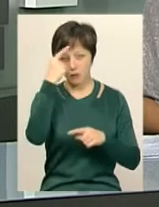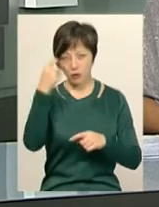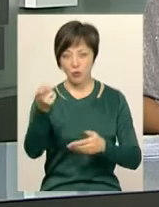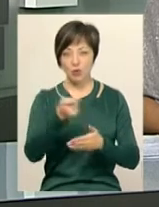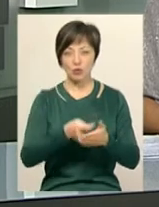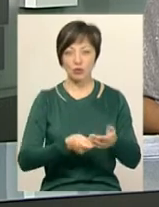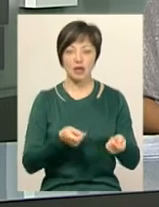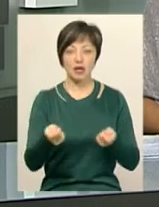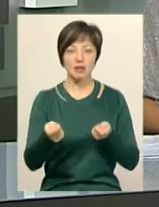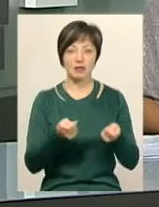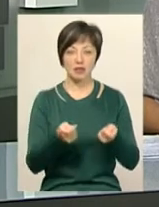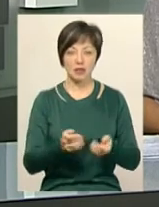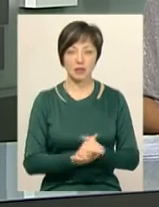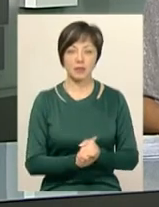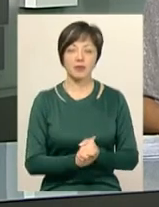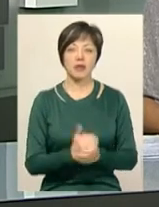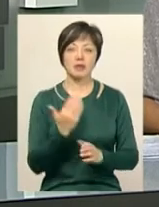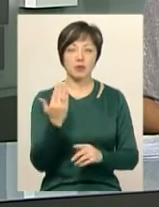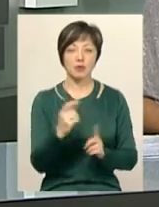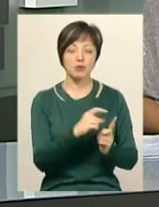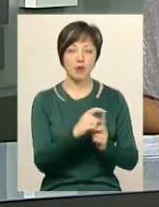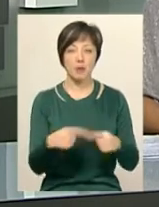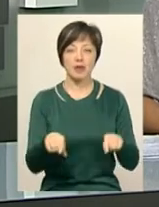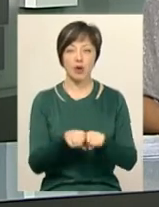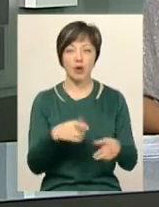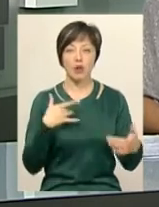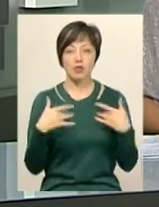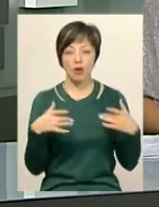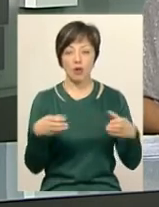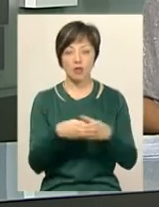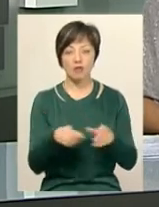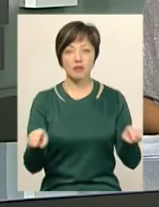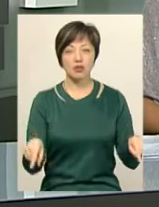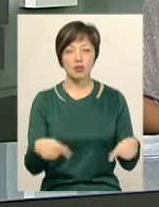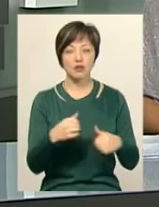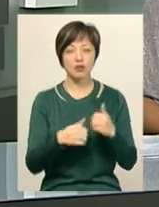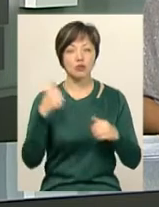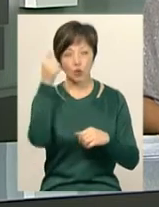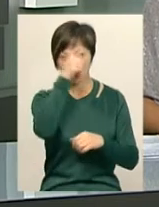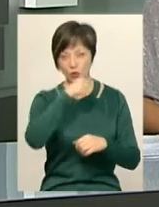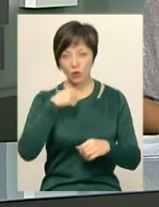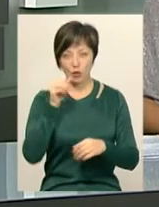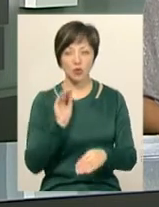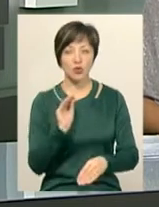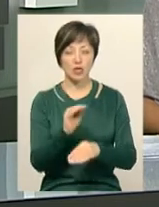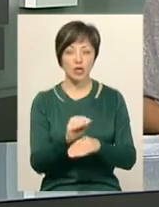художник-керівник Тарас Безнюк. За його словами, такий концерт колектив влаштовує щороку. Тарас Безнюк додає, цього року